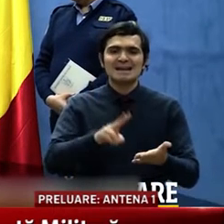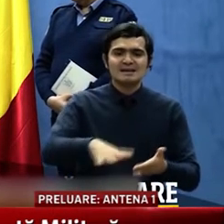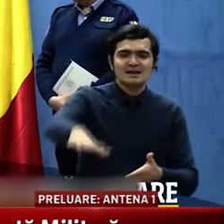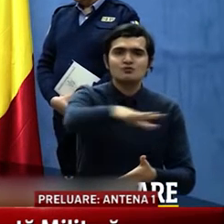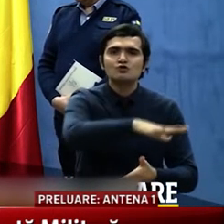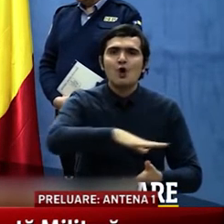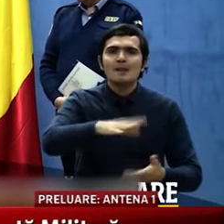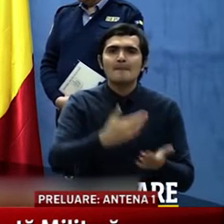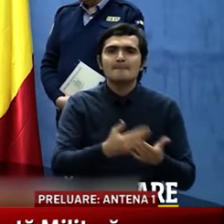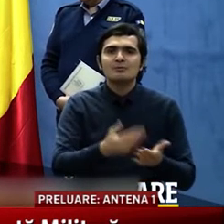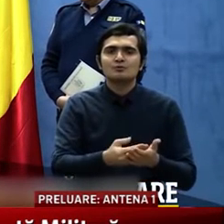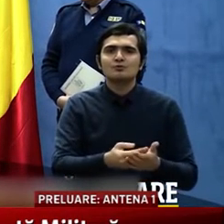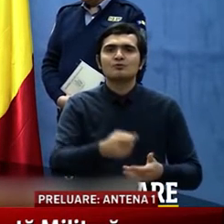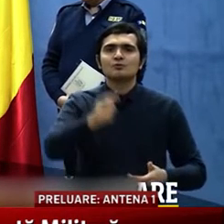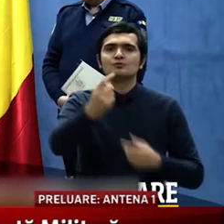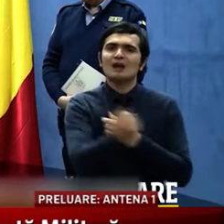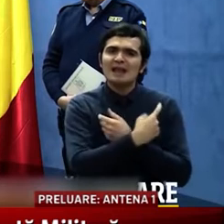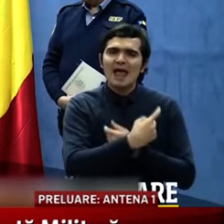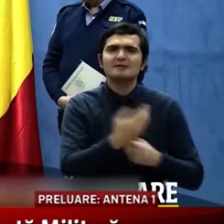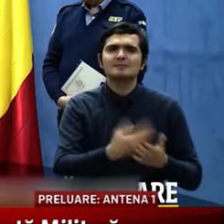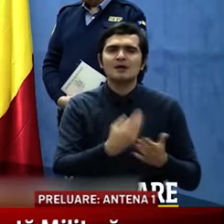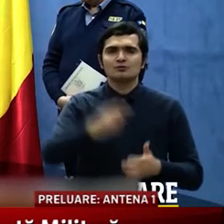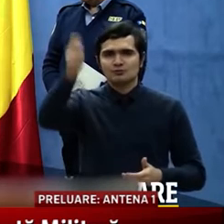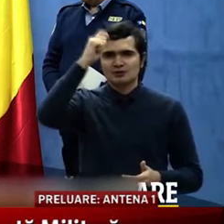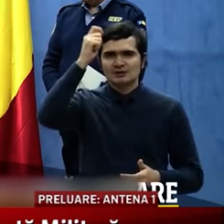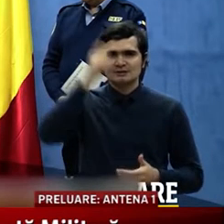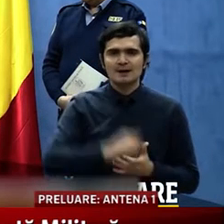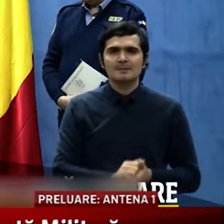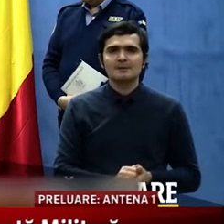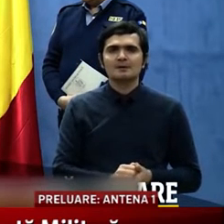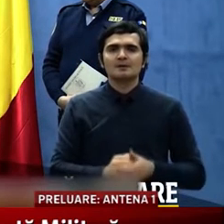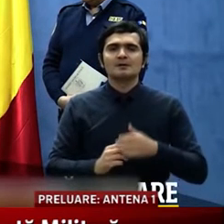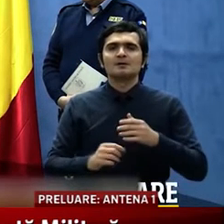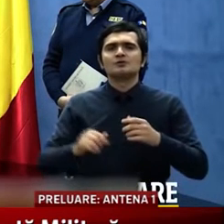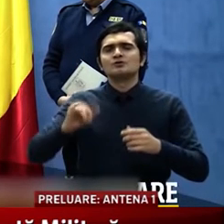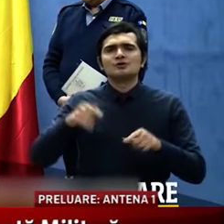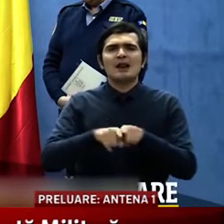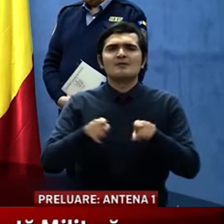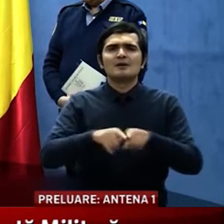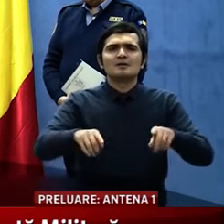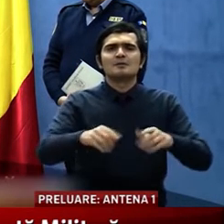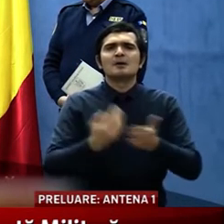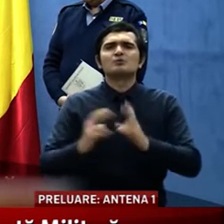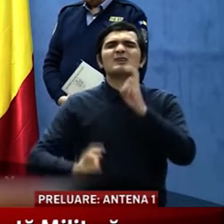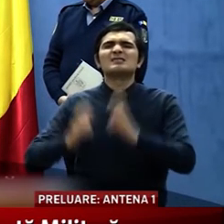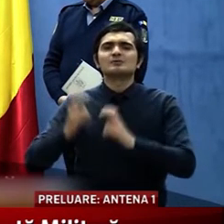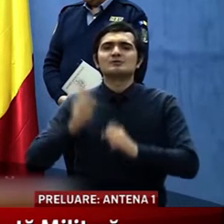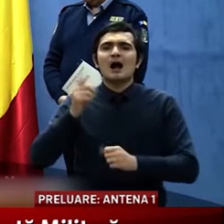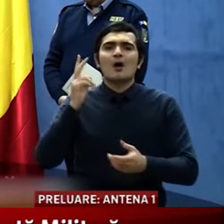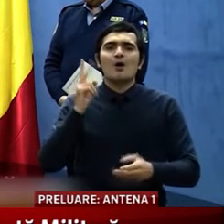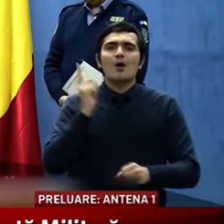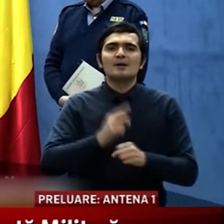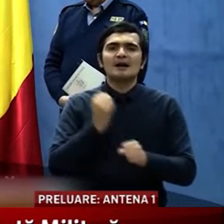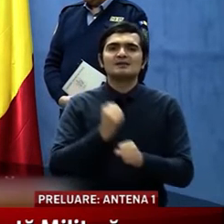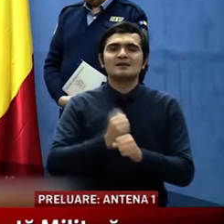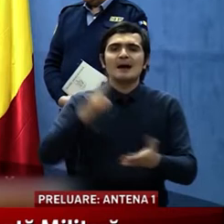și clienților și instituțiile suprafața de relații cu publicul sau cele economice suprafața